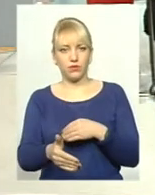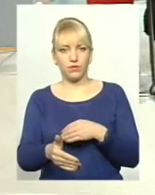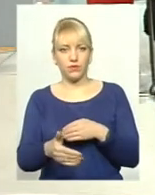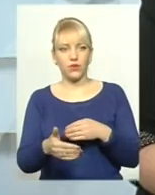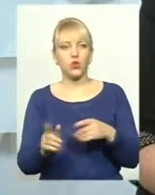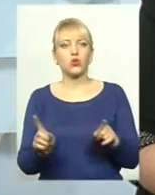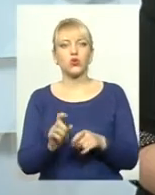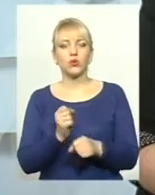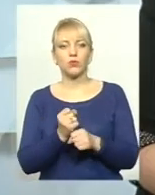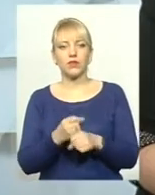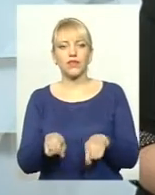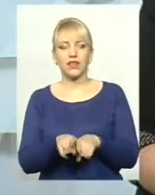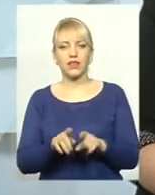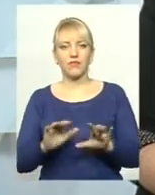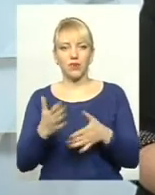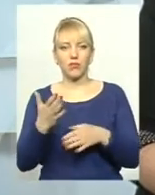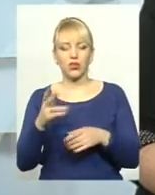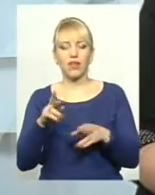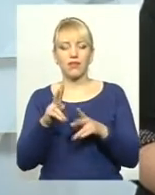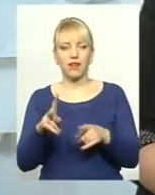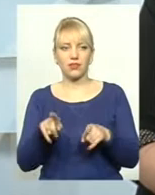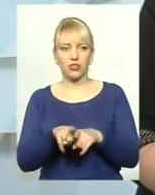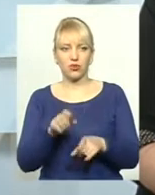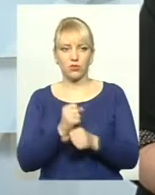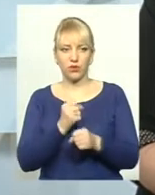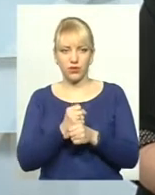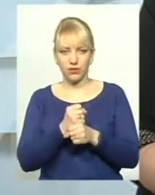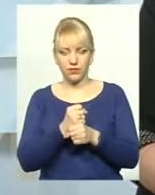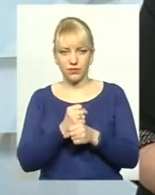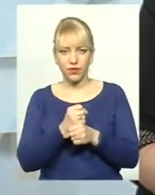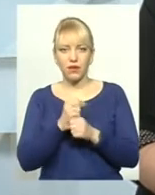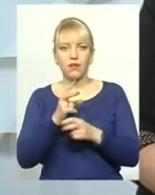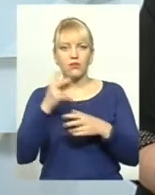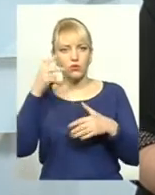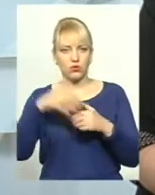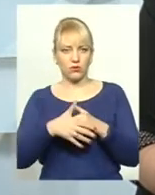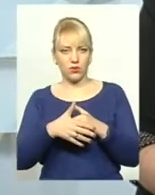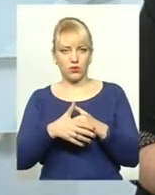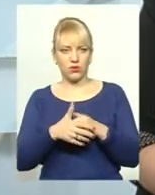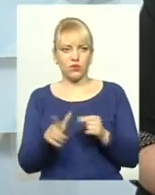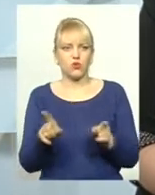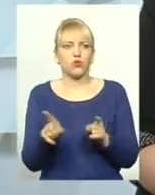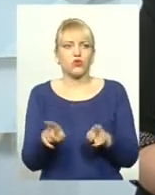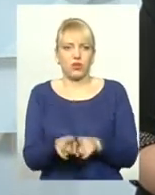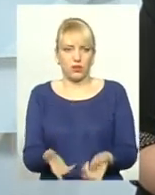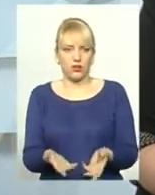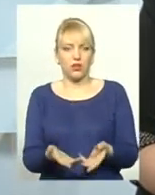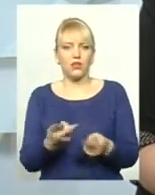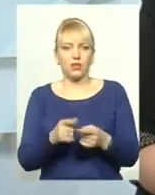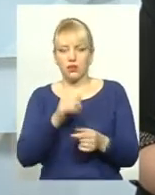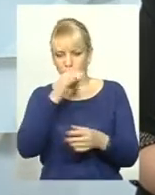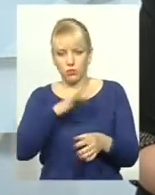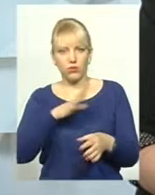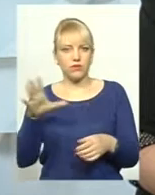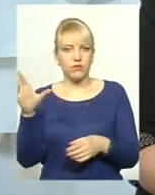Ось, що робити у таких випадках і як виходить так, як зрозуміти, що це був за випадок. Не може бути, що поголовно